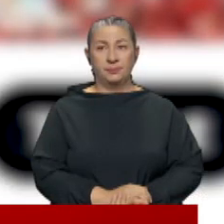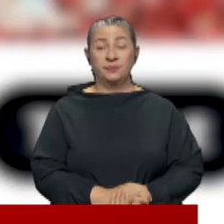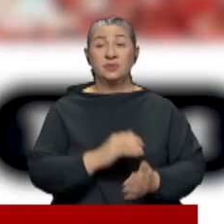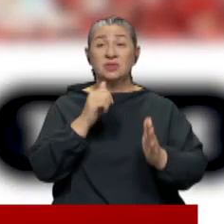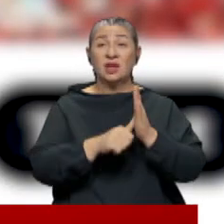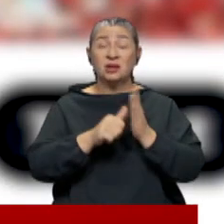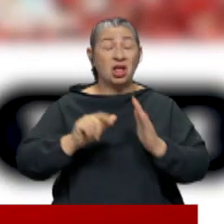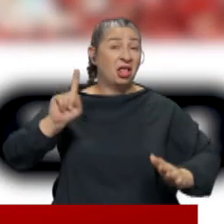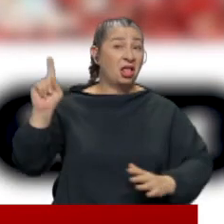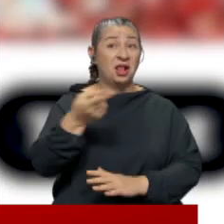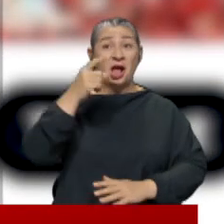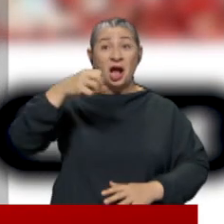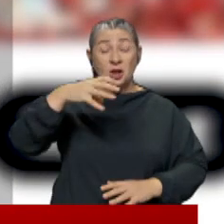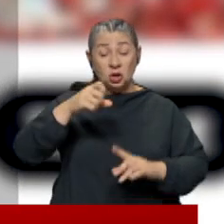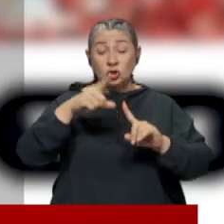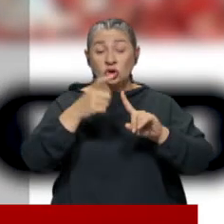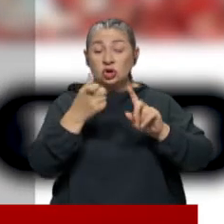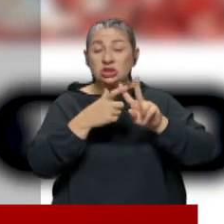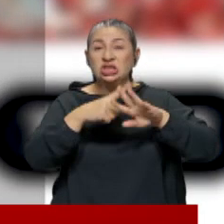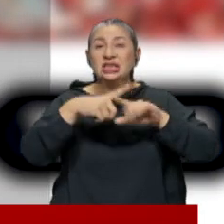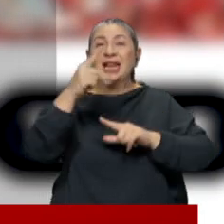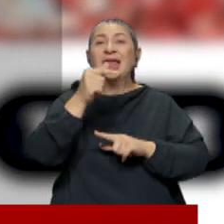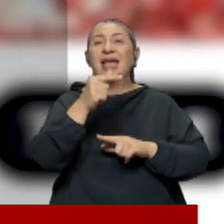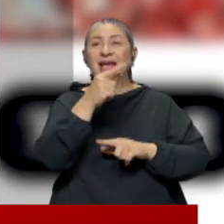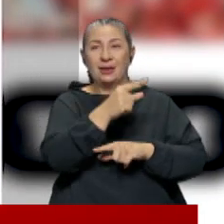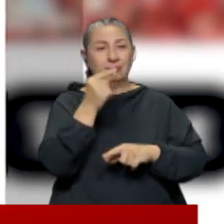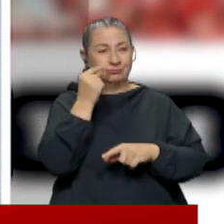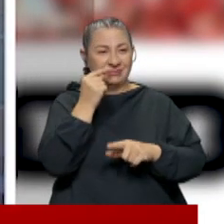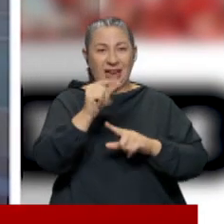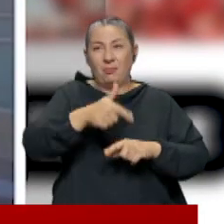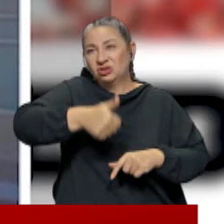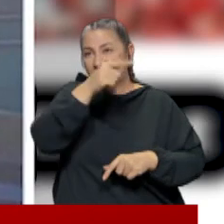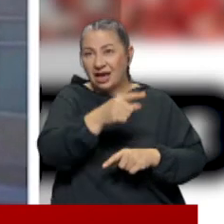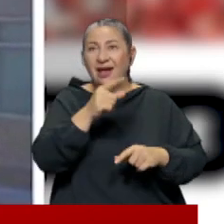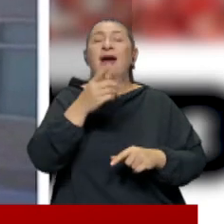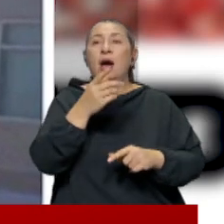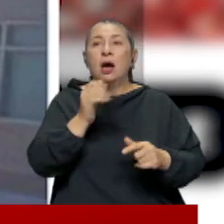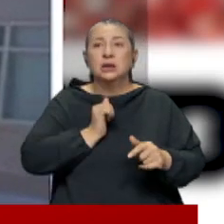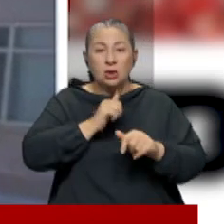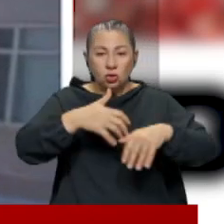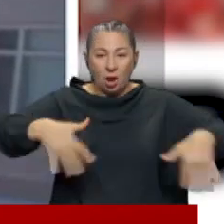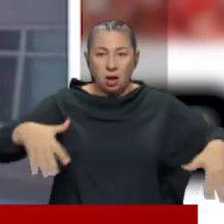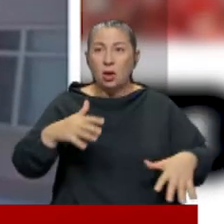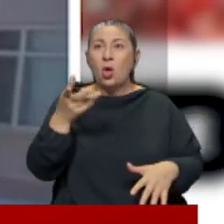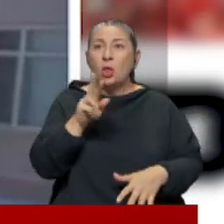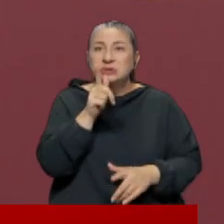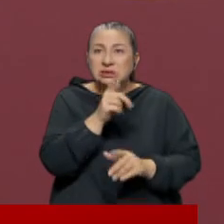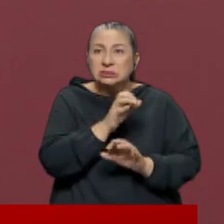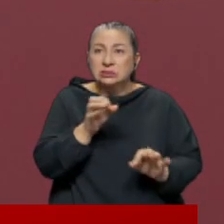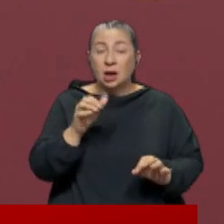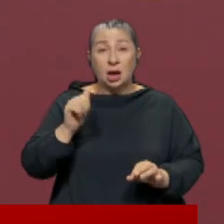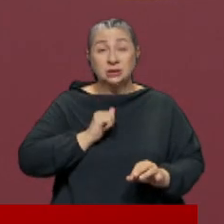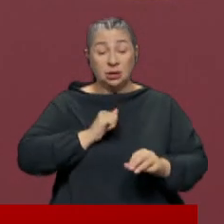Tarihte bir ilk, AKP Tunceli İl Başkanı Sercan Özaydın askeri törenle karşılanıyor. Beyler ölüm sessizliğinde.